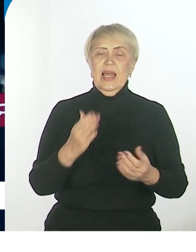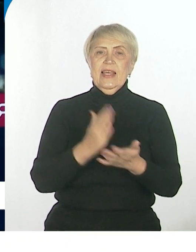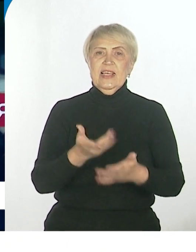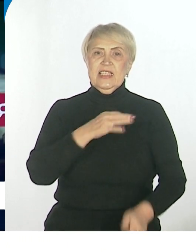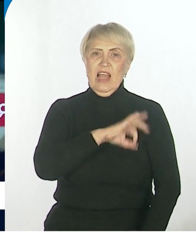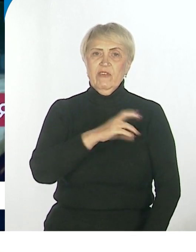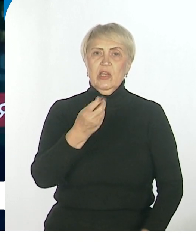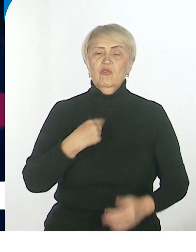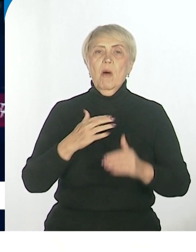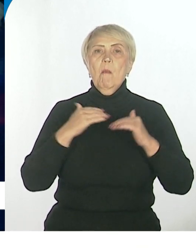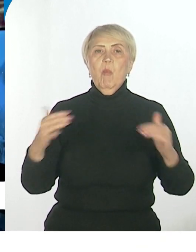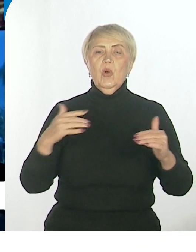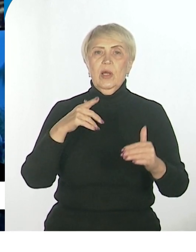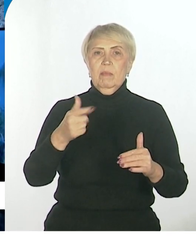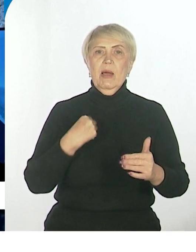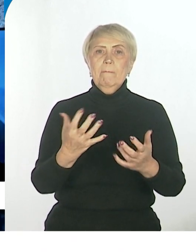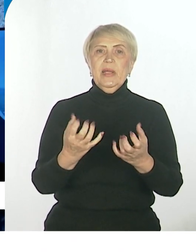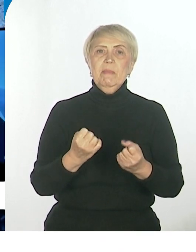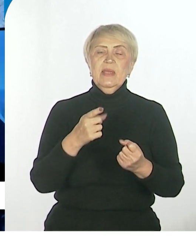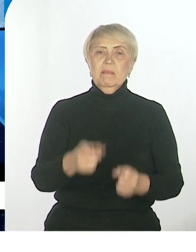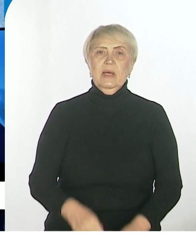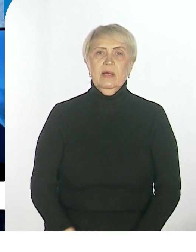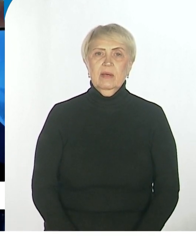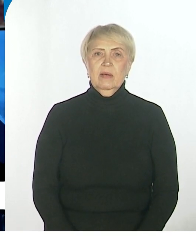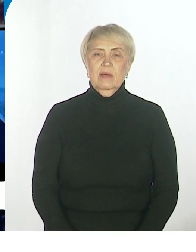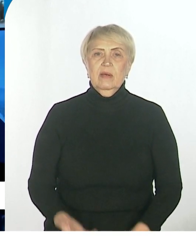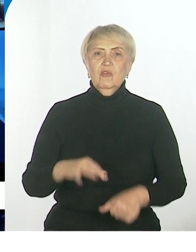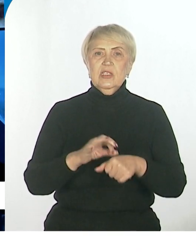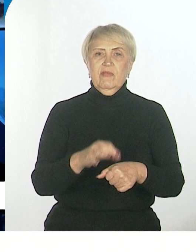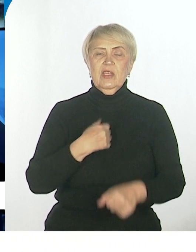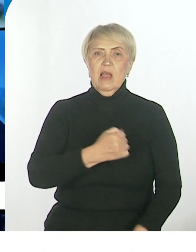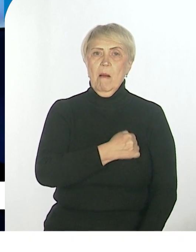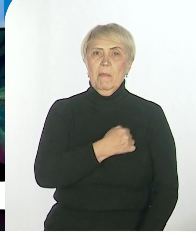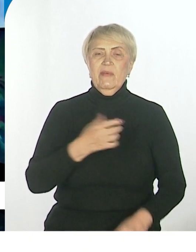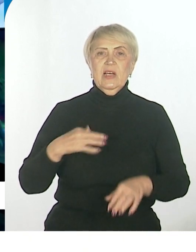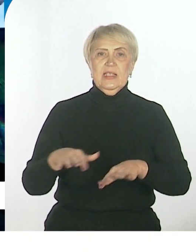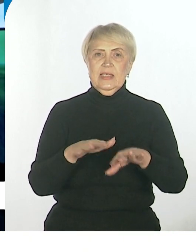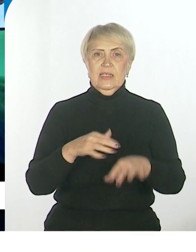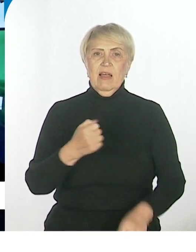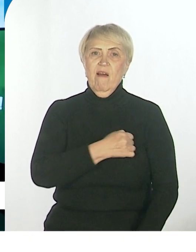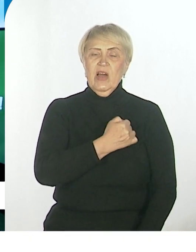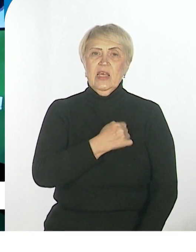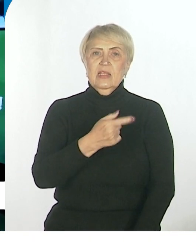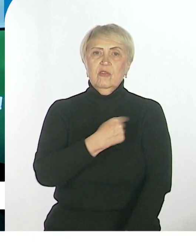навыки, но мы им более навыки применимы к ведению боевых действий в военной медицине.